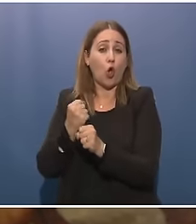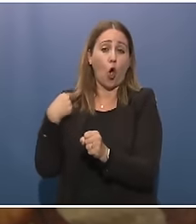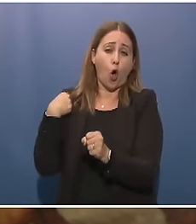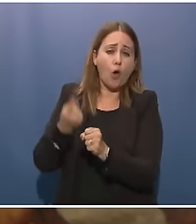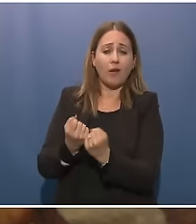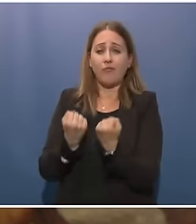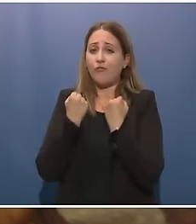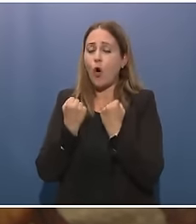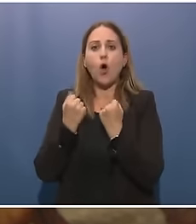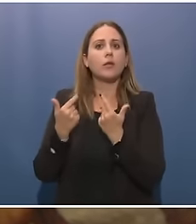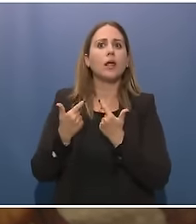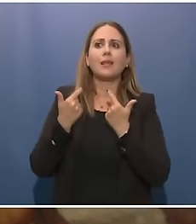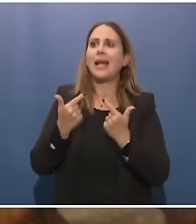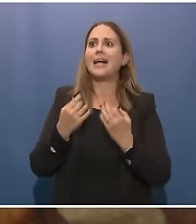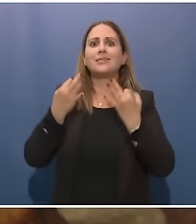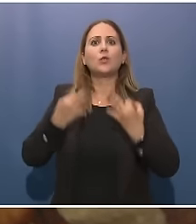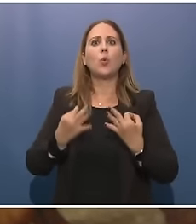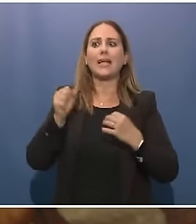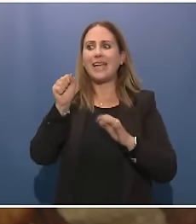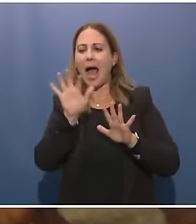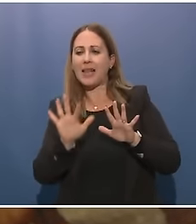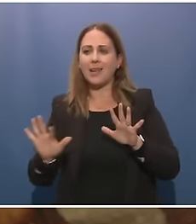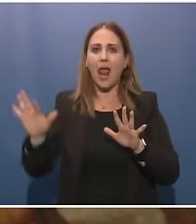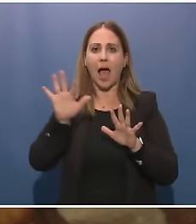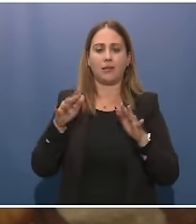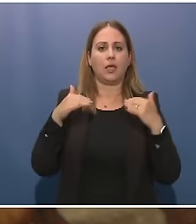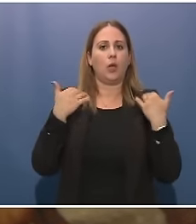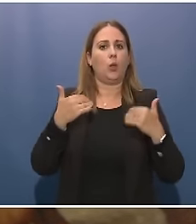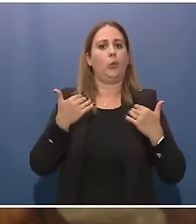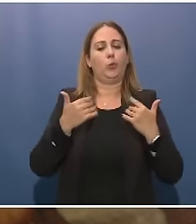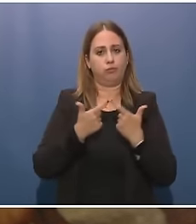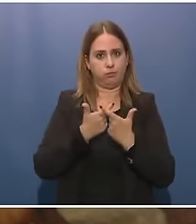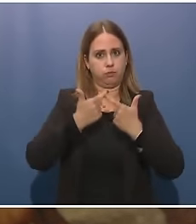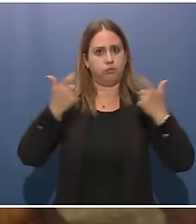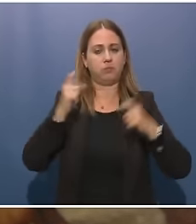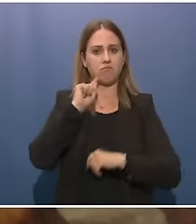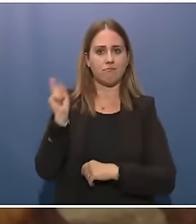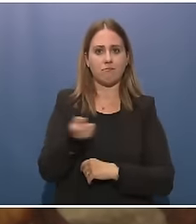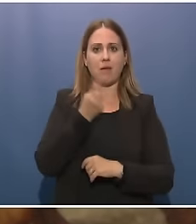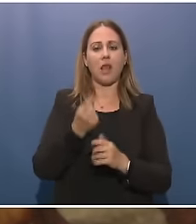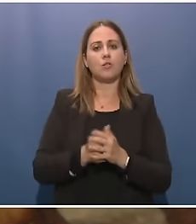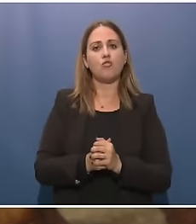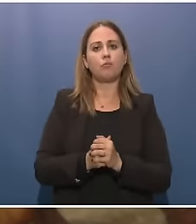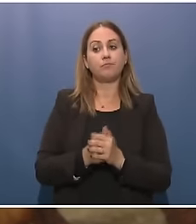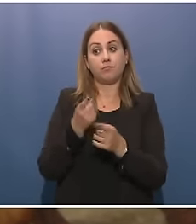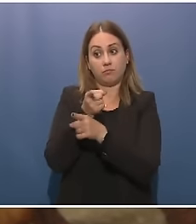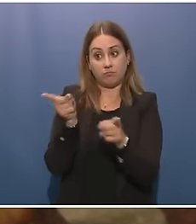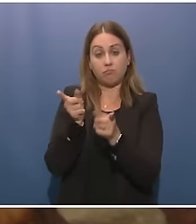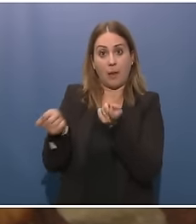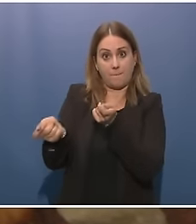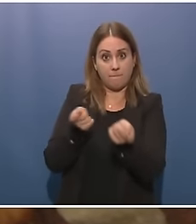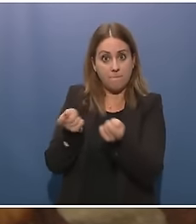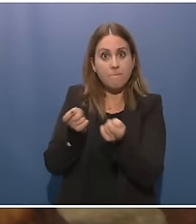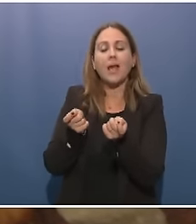sicurezza atlantica. Voi avete la leadership del nuovo gruppo